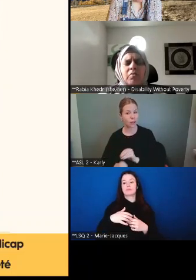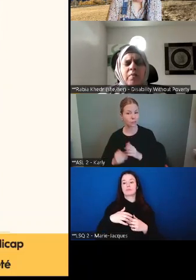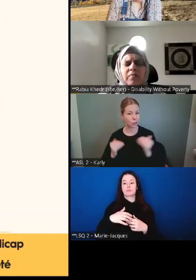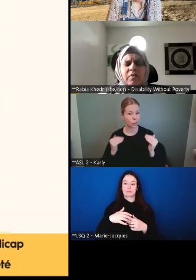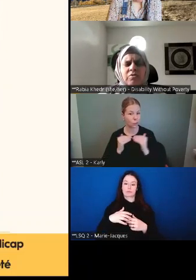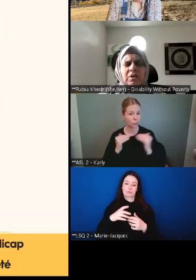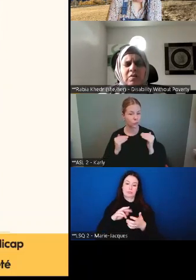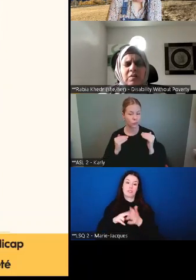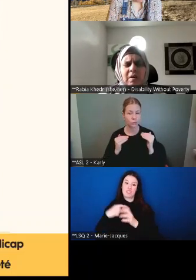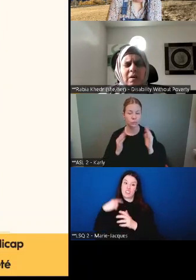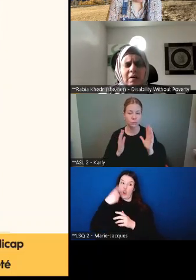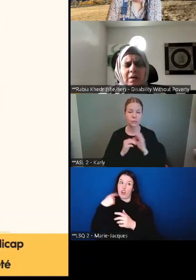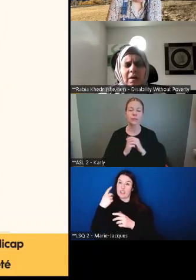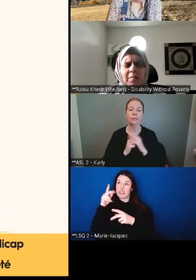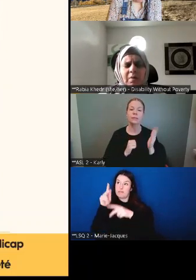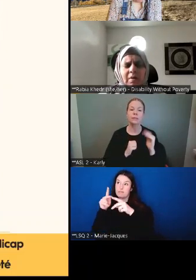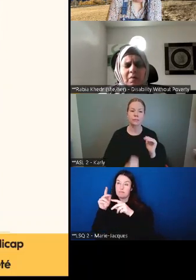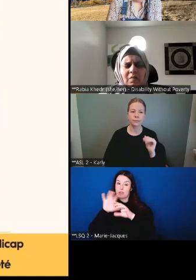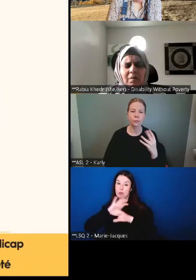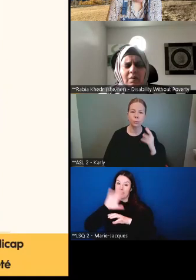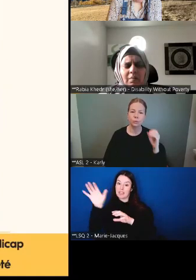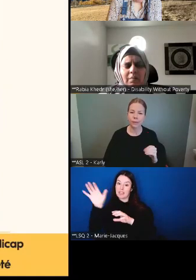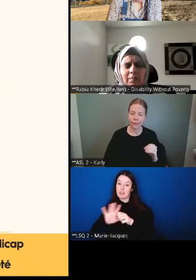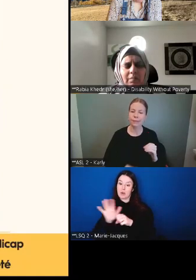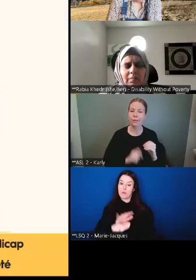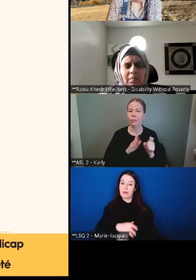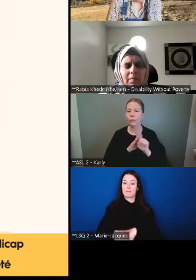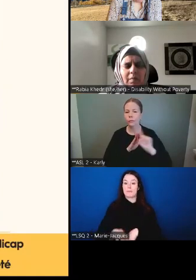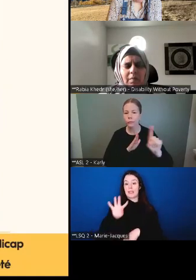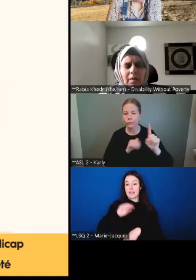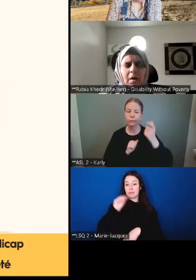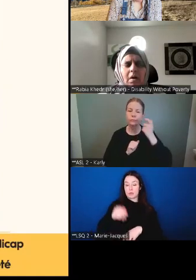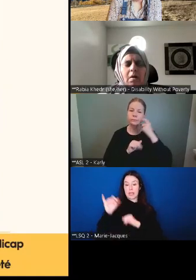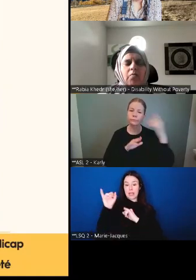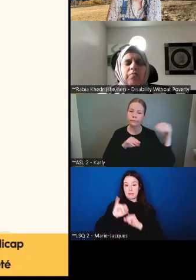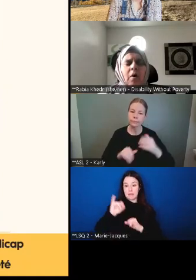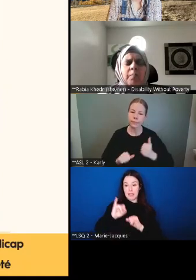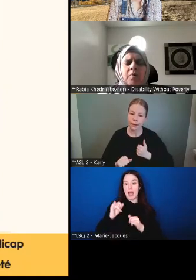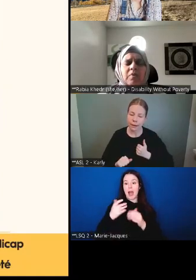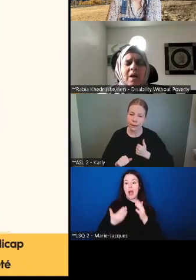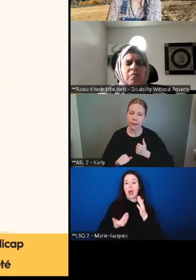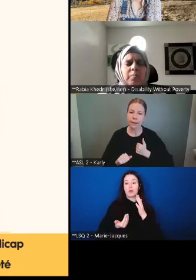nationale. 4 % étaient des nouveaux arrivants, des réfugiés, des immigrants.